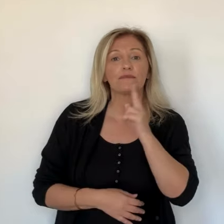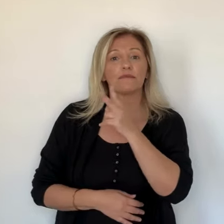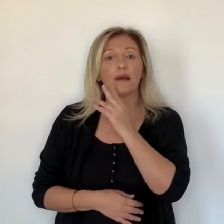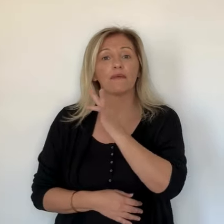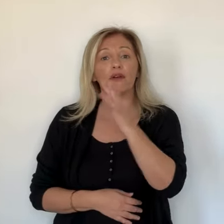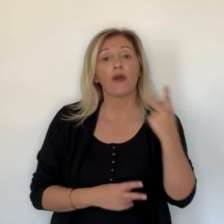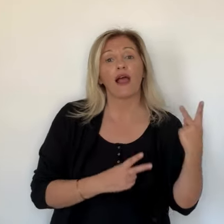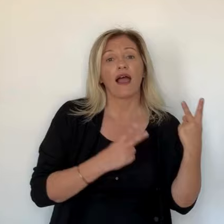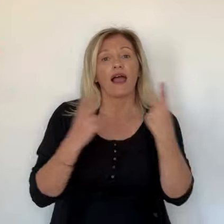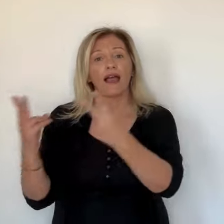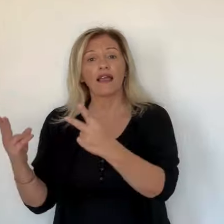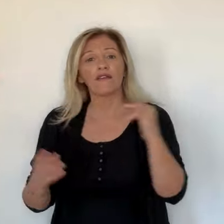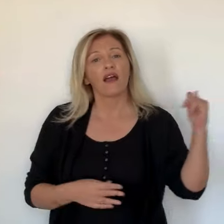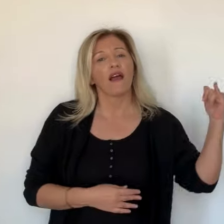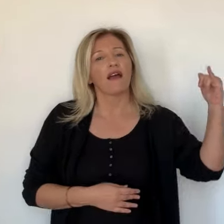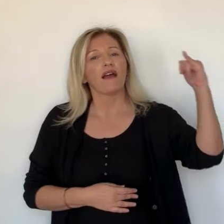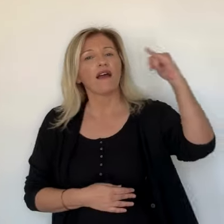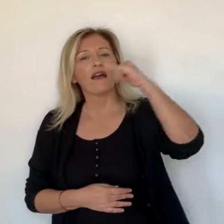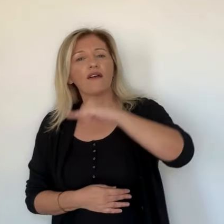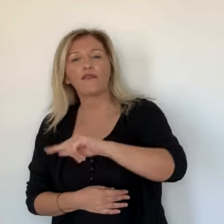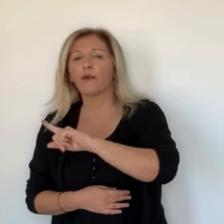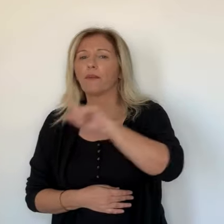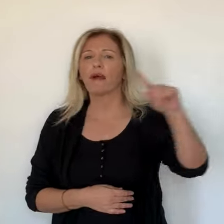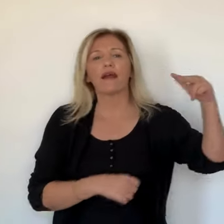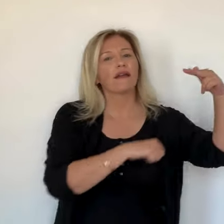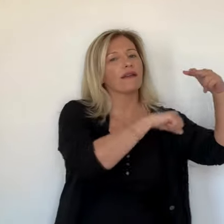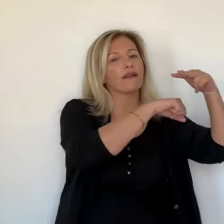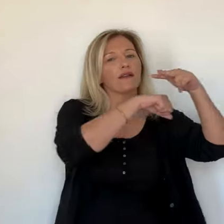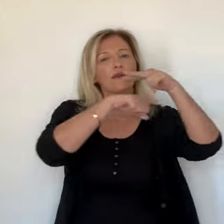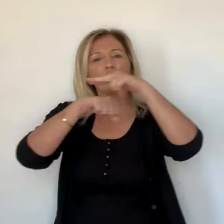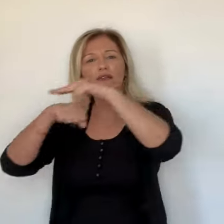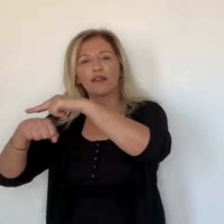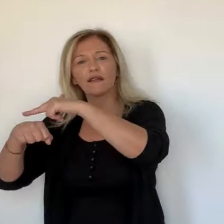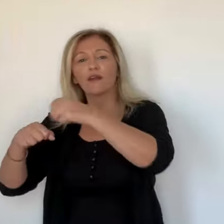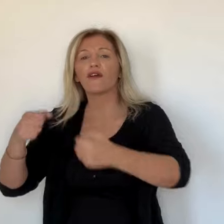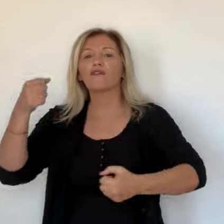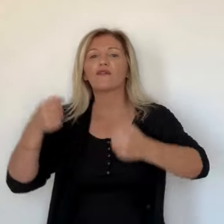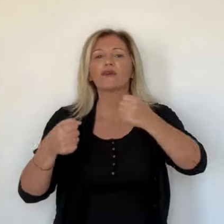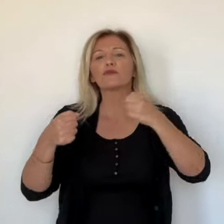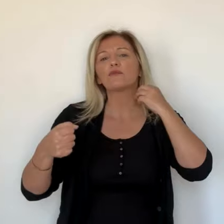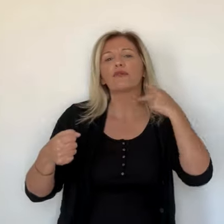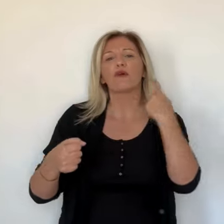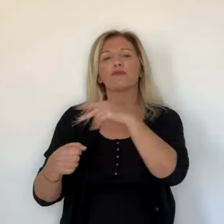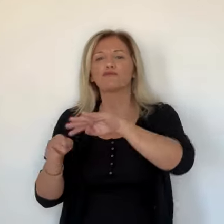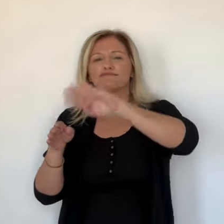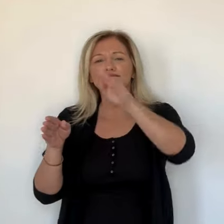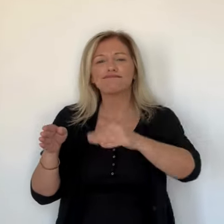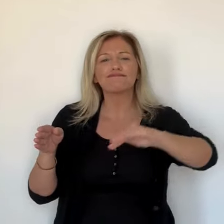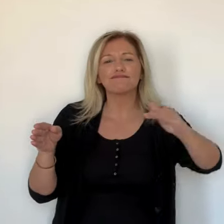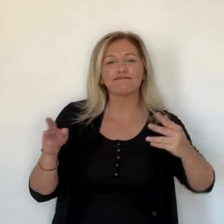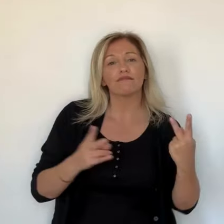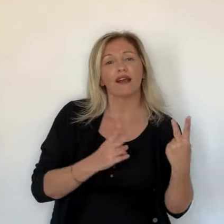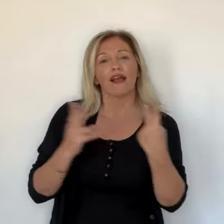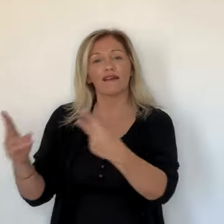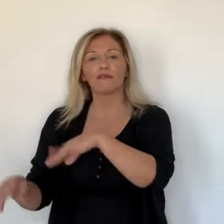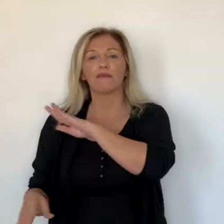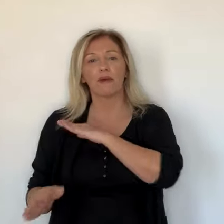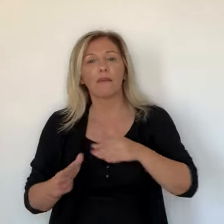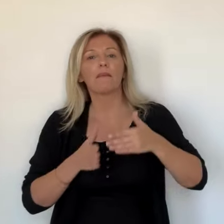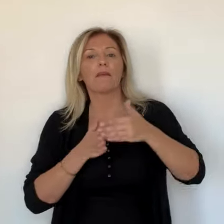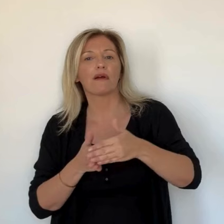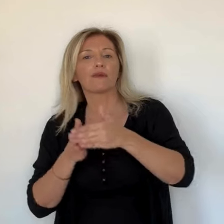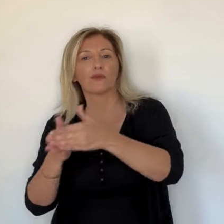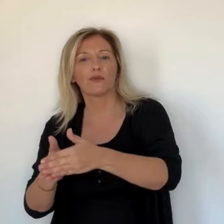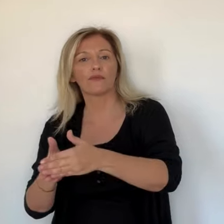2023. Concernant les modalités du voyage, le pape arrivera en avion et non pas en hélicoptère, en dépit des courtes distances